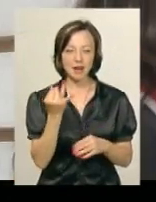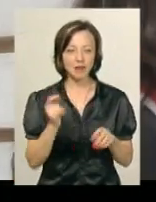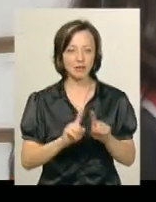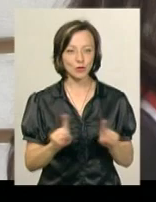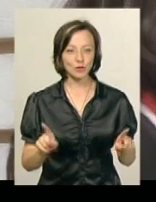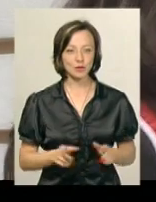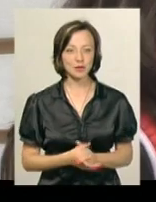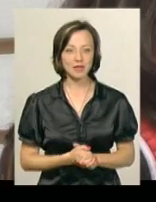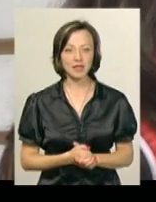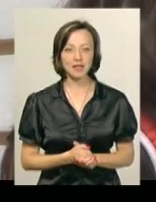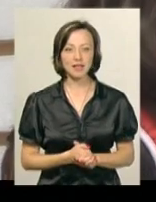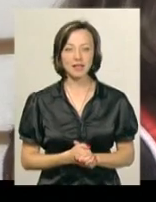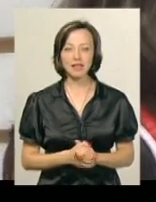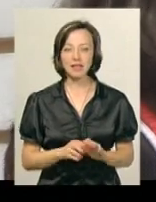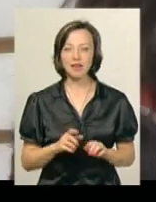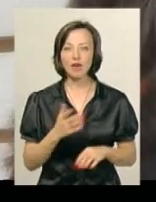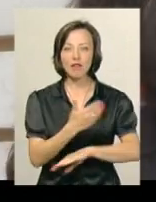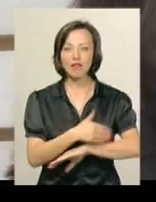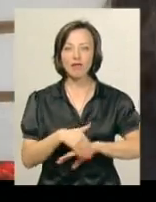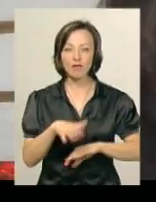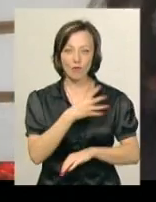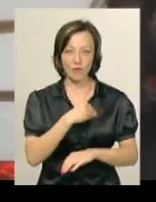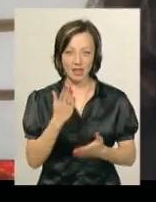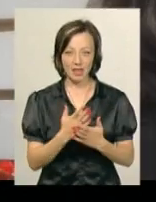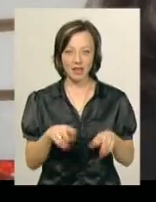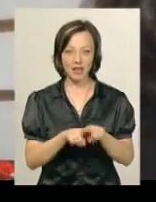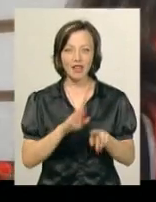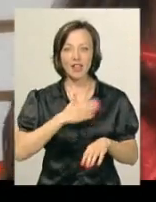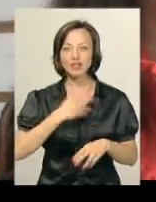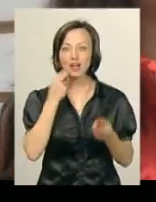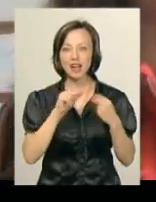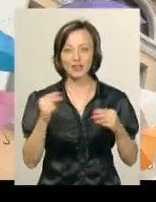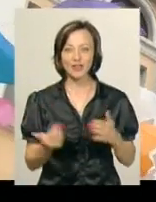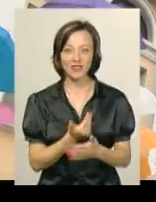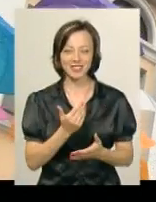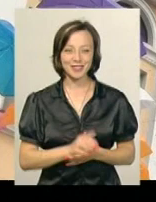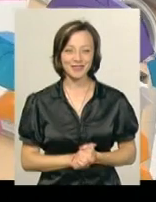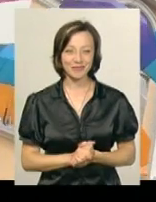дуже. У Львові така є вулиця, гарно. Наша краща, наша новіша.